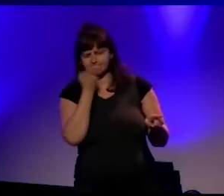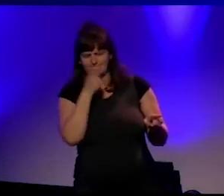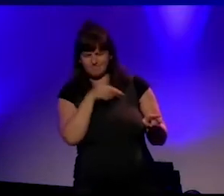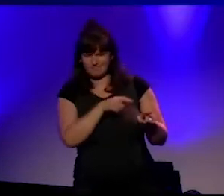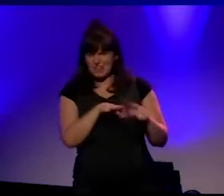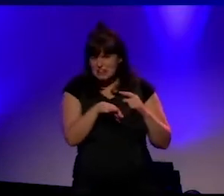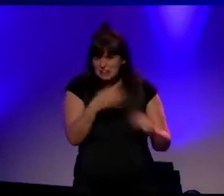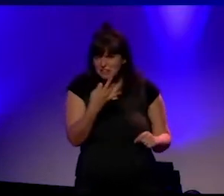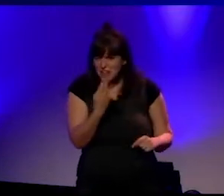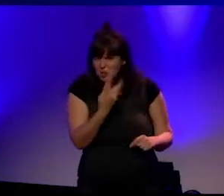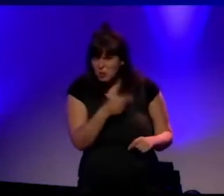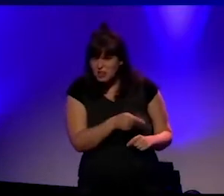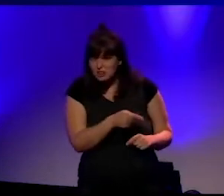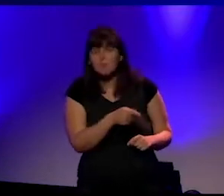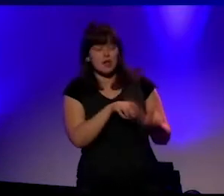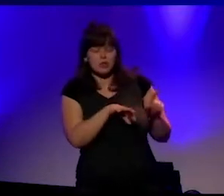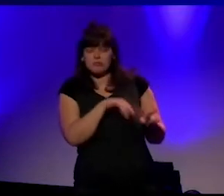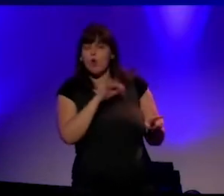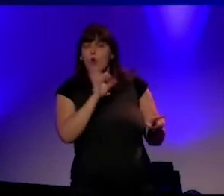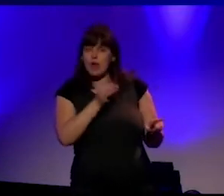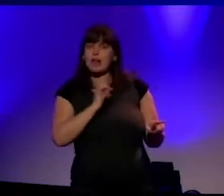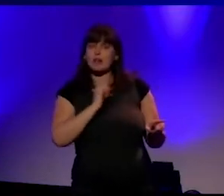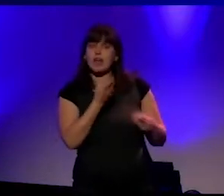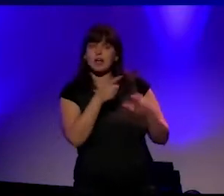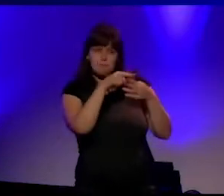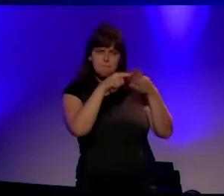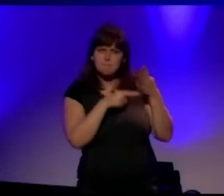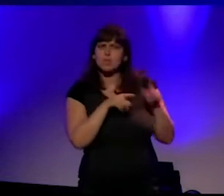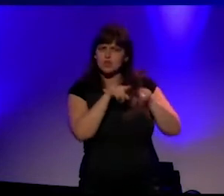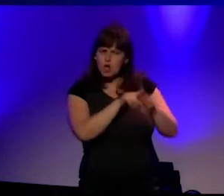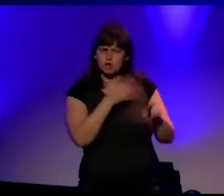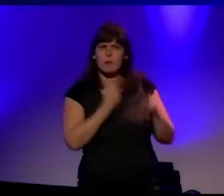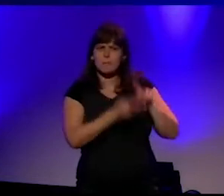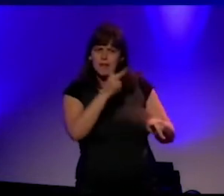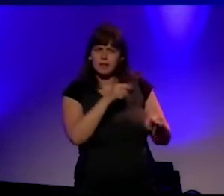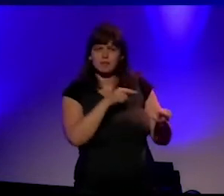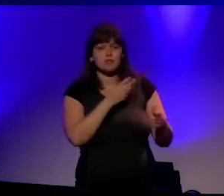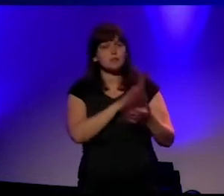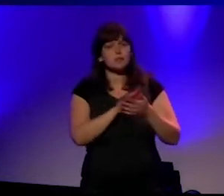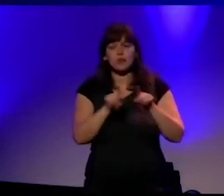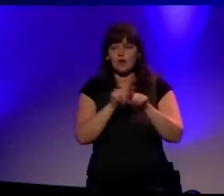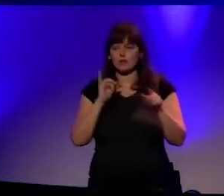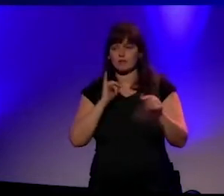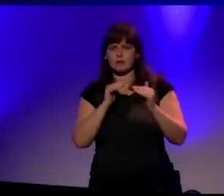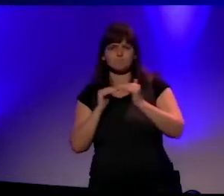een aantal punten heel terecht meer. Dat we ook bijdragen aan harmonie, aan respect.